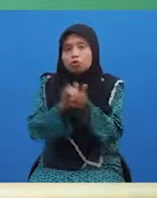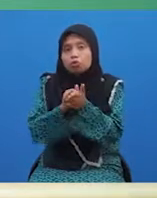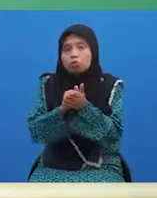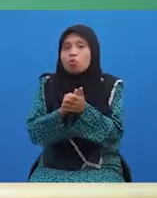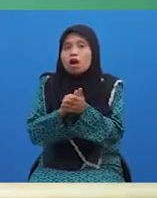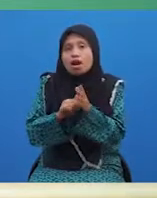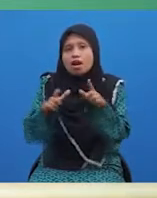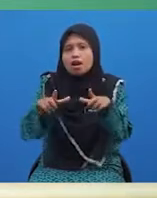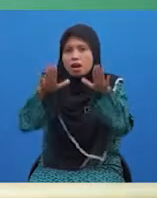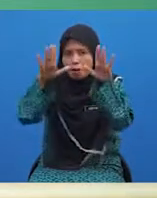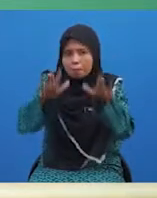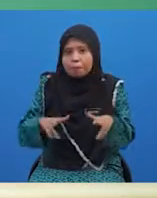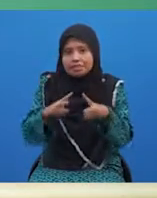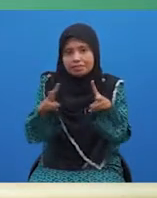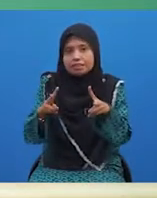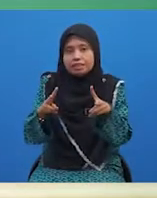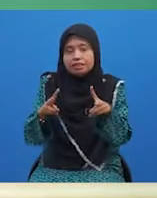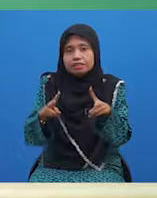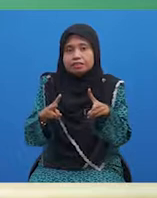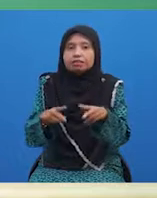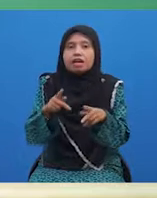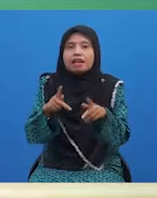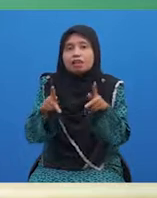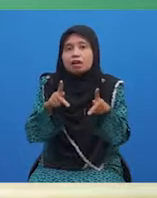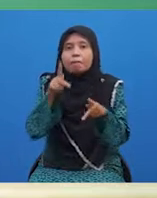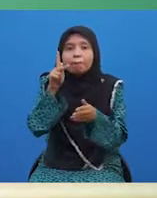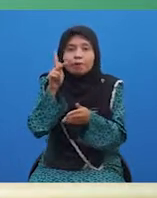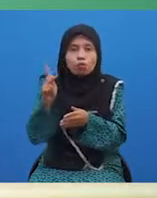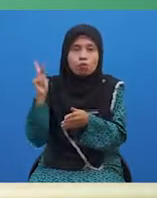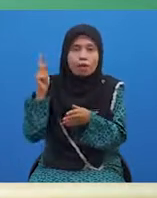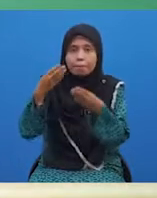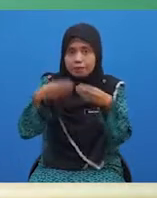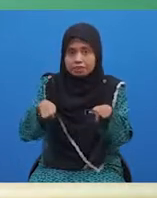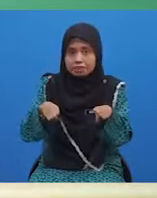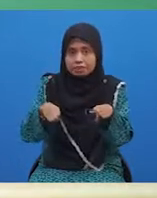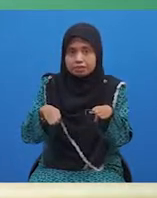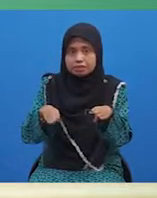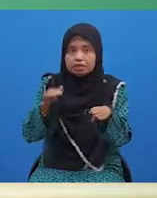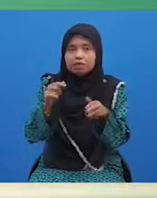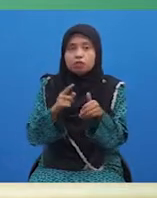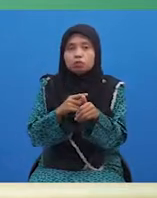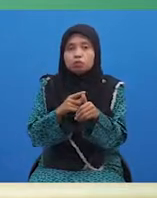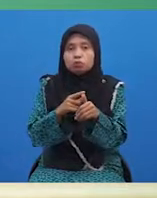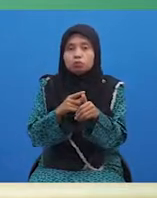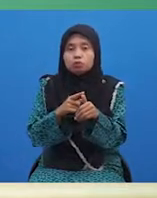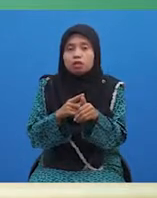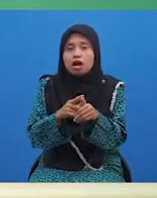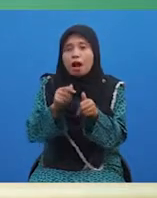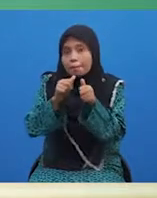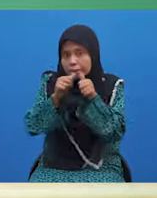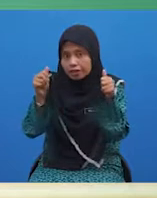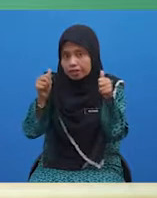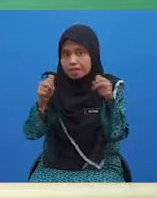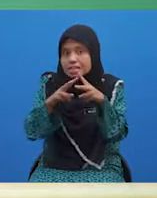Ayat ini menggunakan kata penguat bebas. Kata penguat bebas terdiri daripada kata penguat